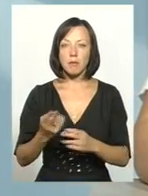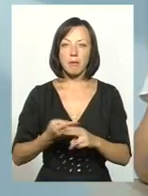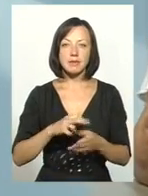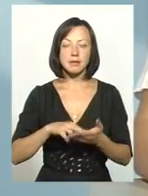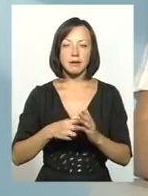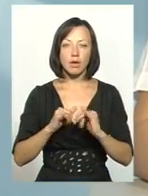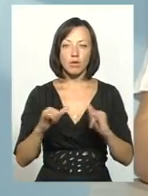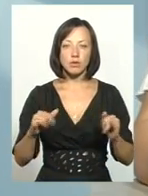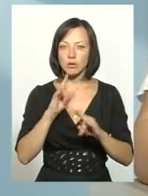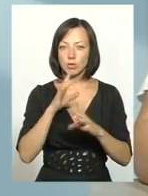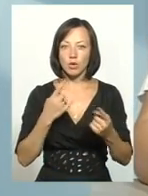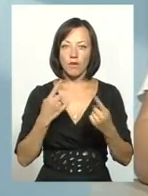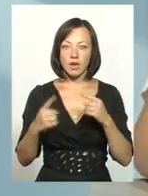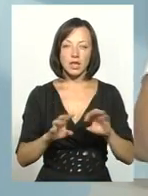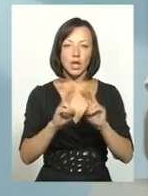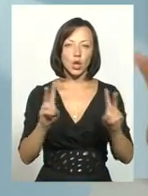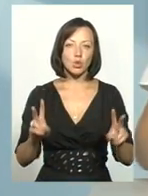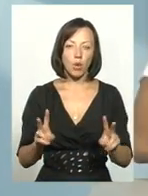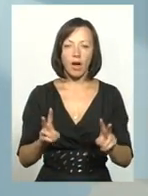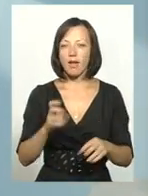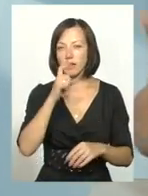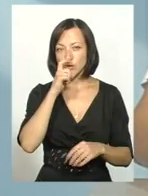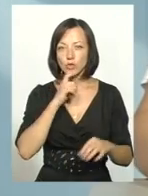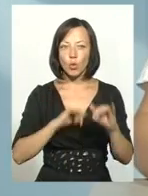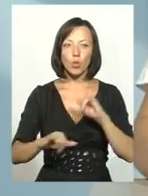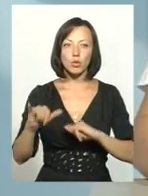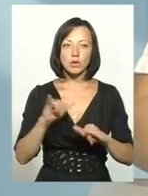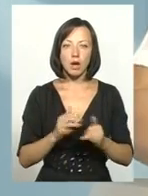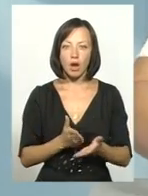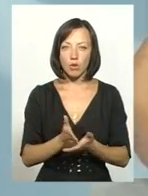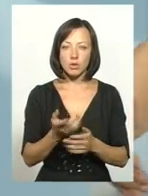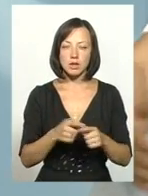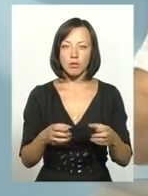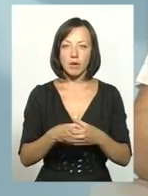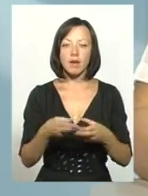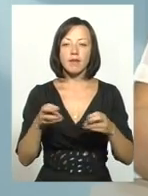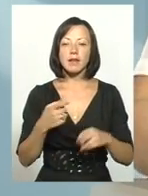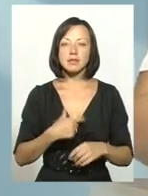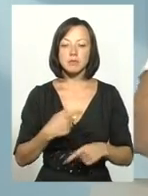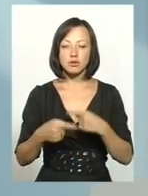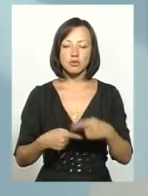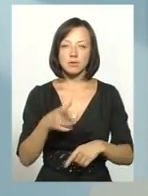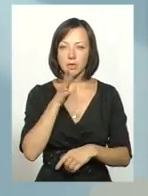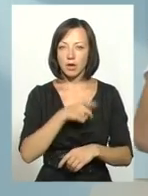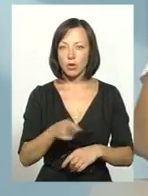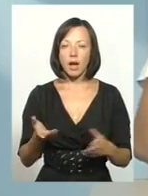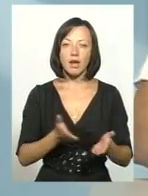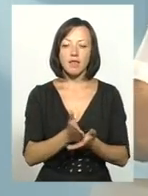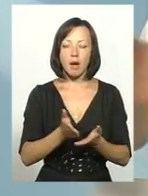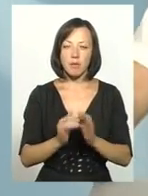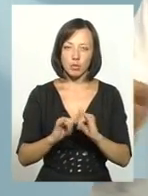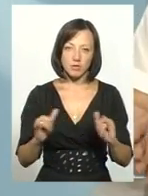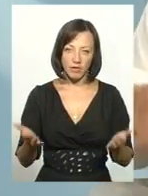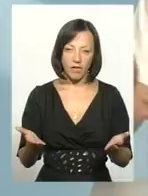розвитку, з ними не буде говорити ніхто. Тому що незрозуміло, куди рухається ця громада, де вона себе бачить через певний пілид, які напрямки вона